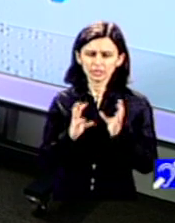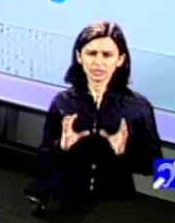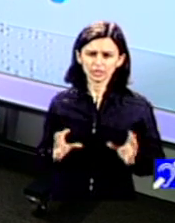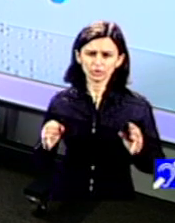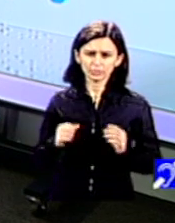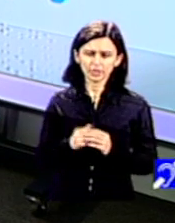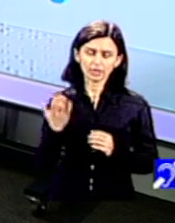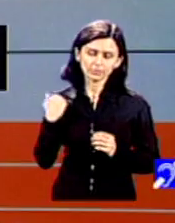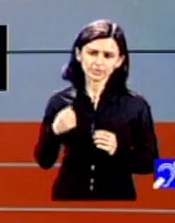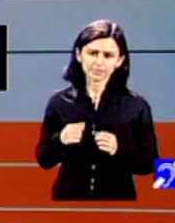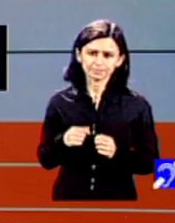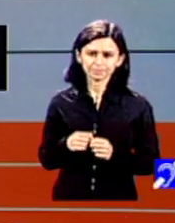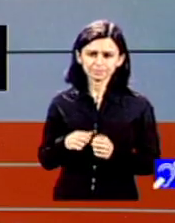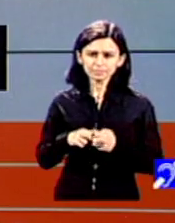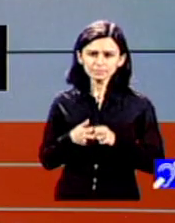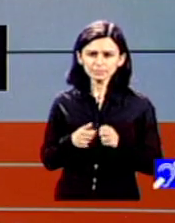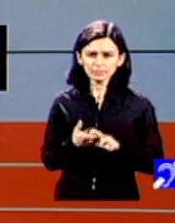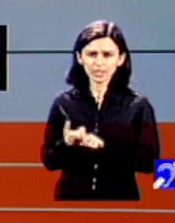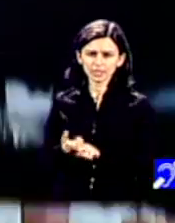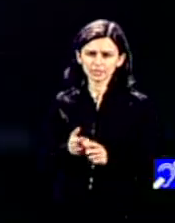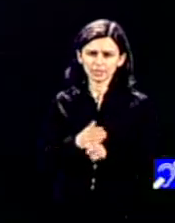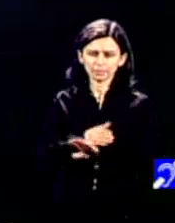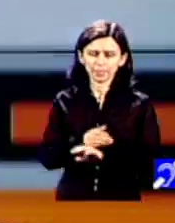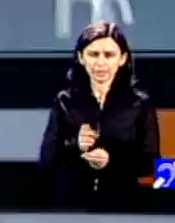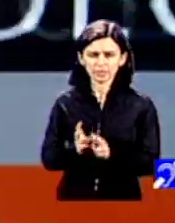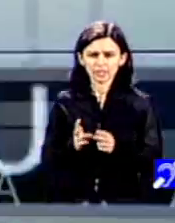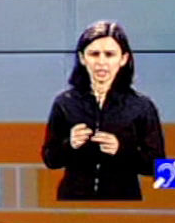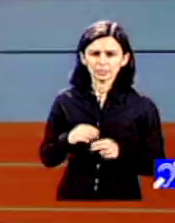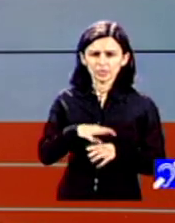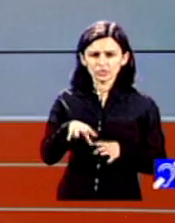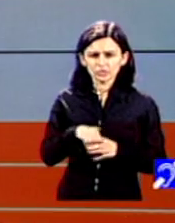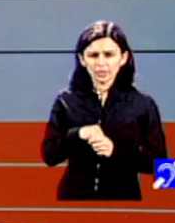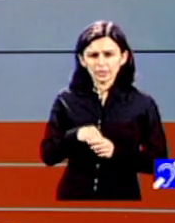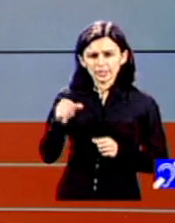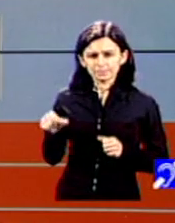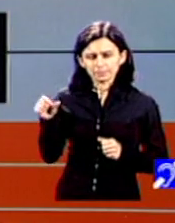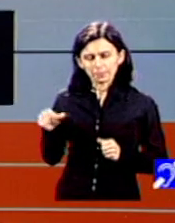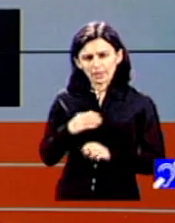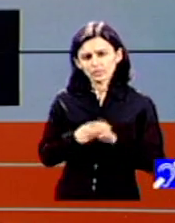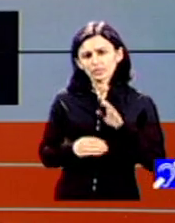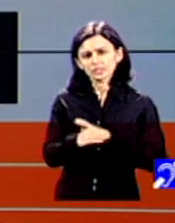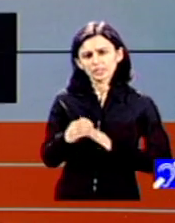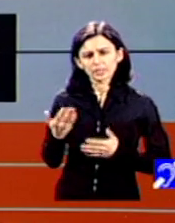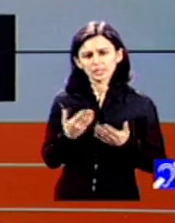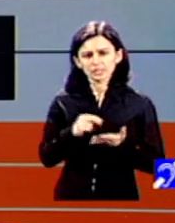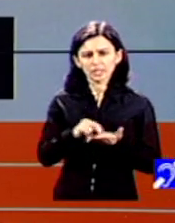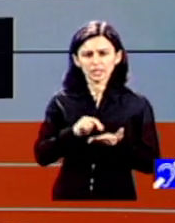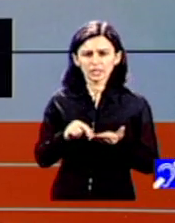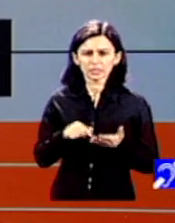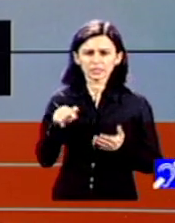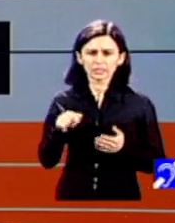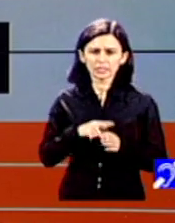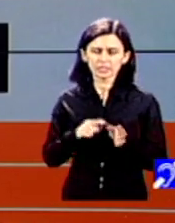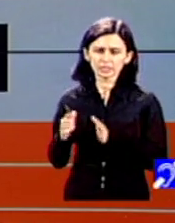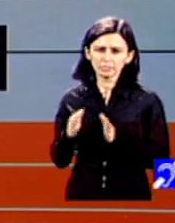legate de terapii, accesul la terapie. Au fost foarte multe familii ale unor persoane cu dizabilități care ne-au scris în această perioadă pandemică, în acest an,